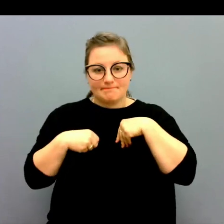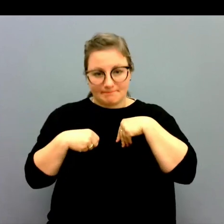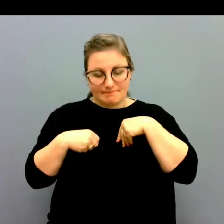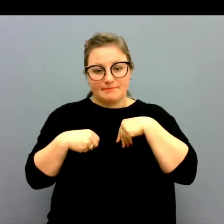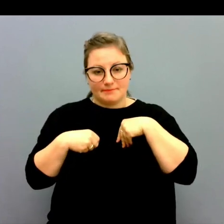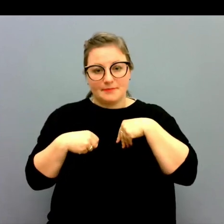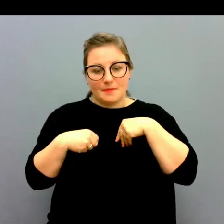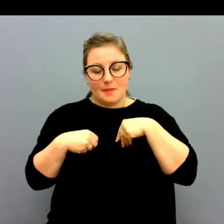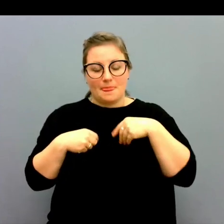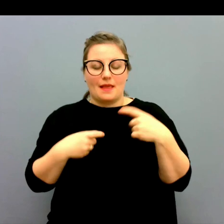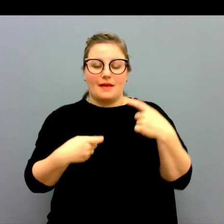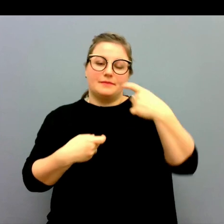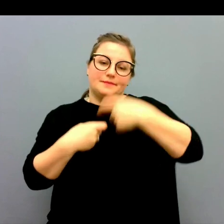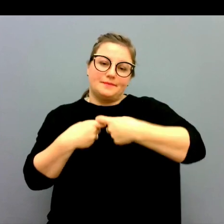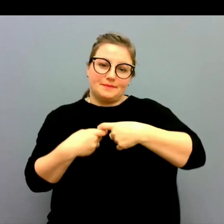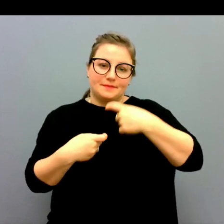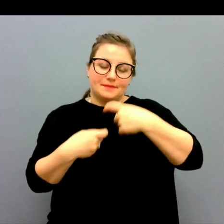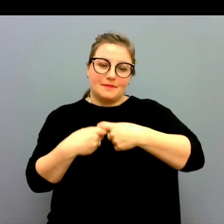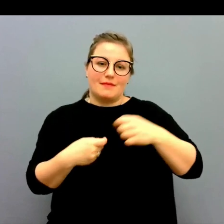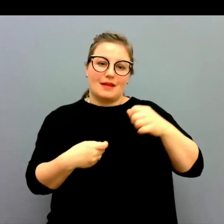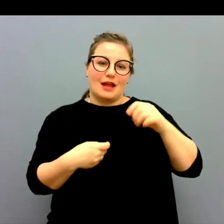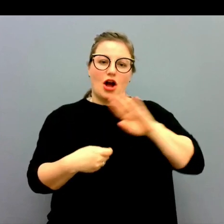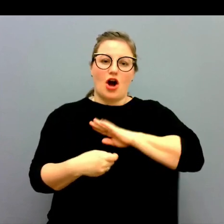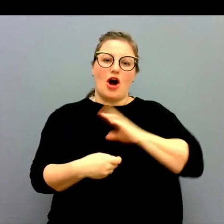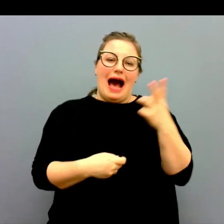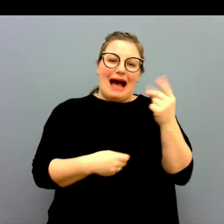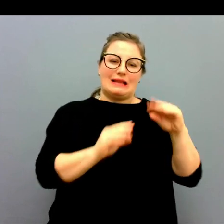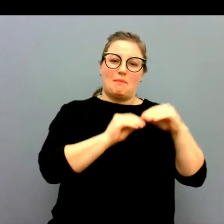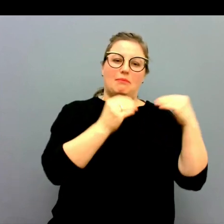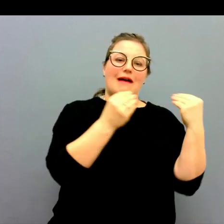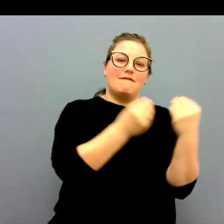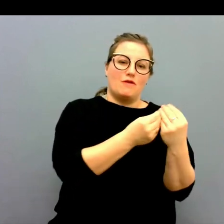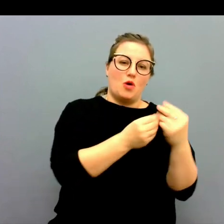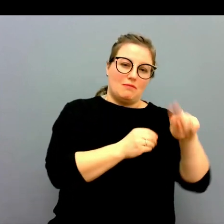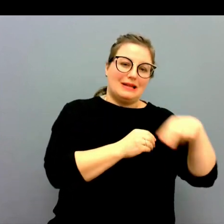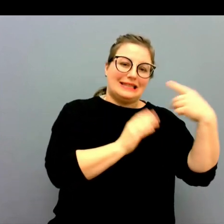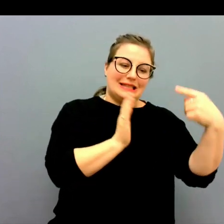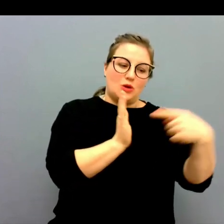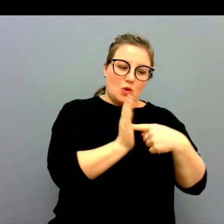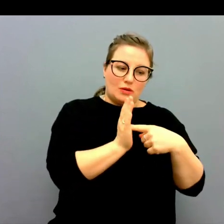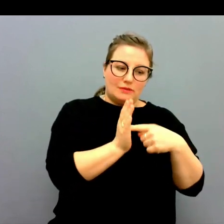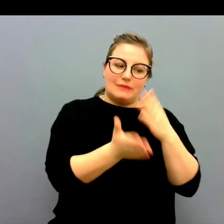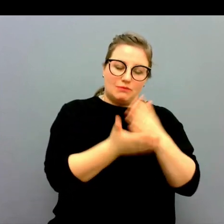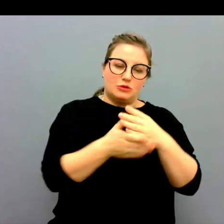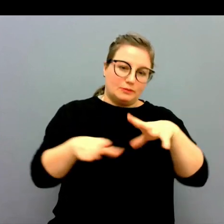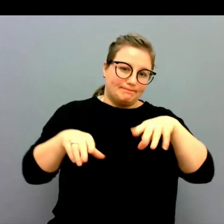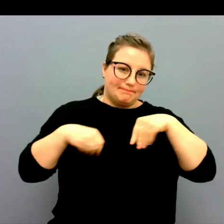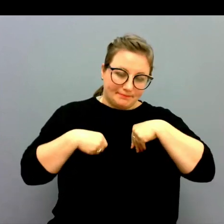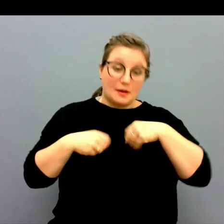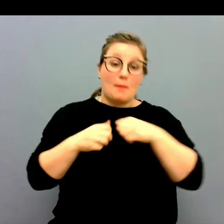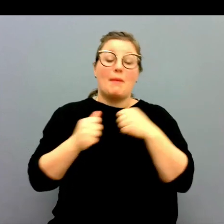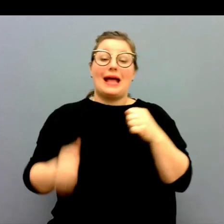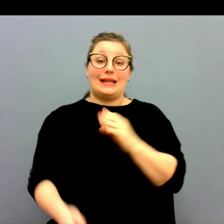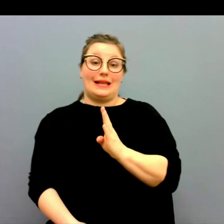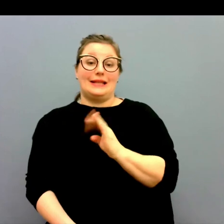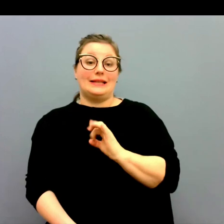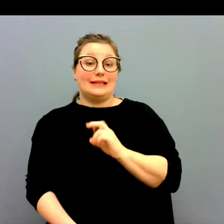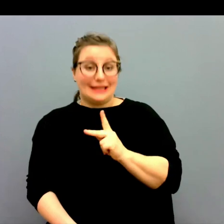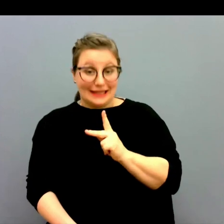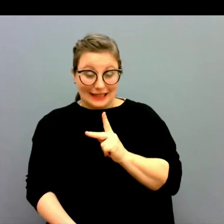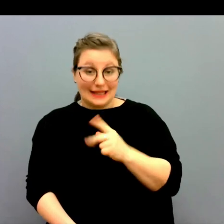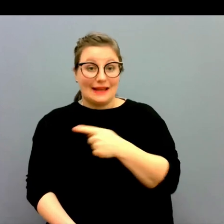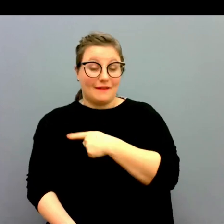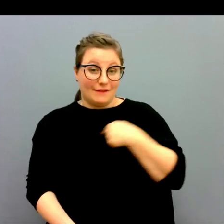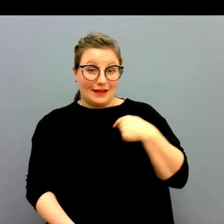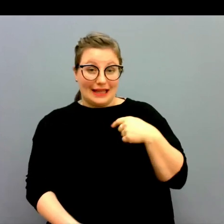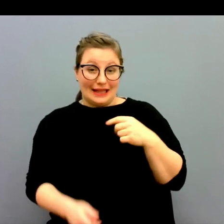frågan om att använda en annan plattform nästa gång. Men från DX sida